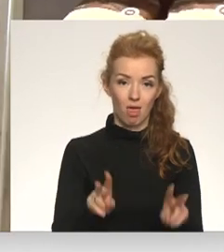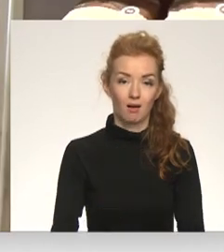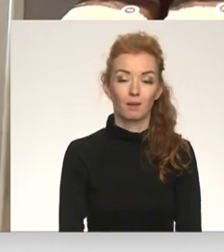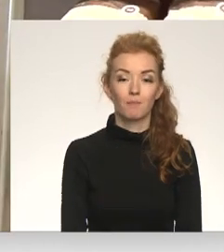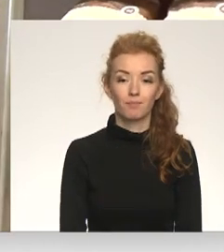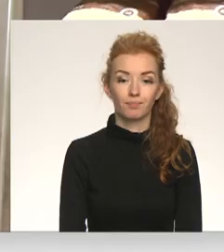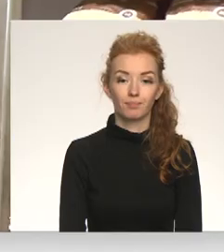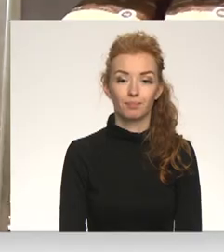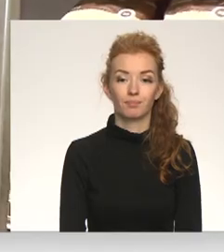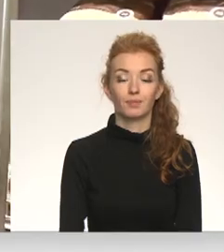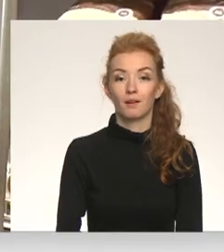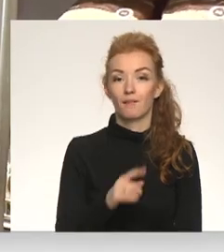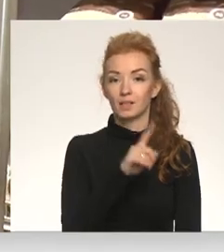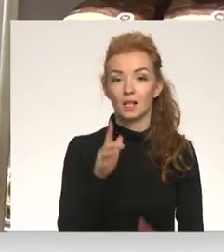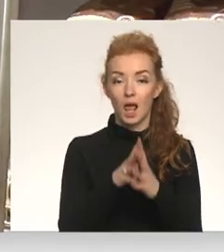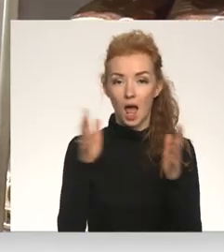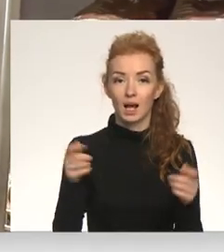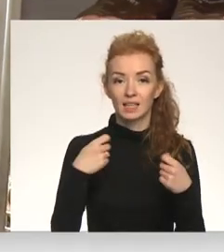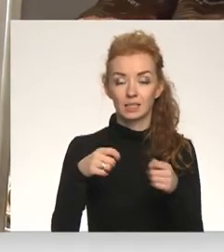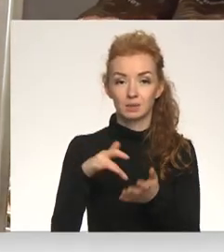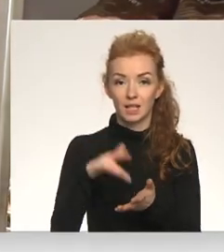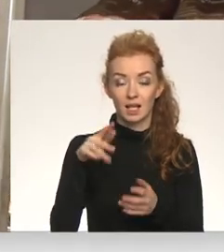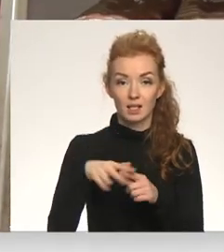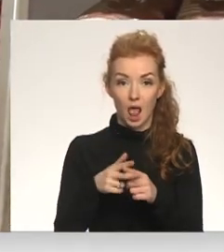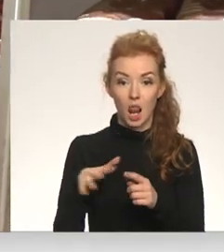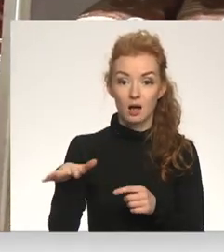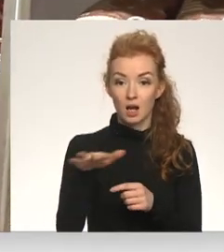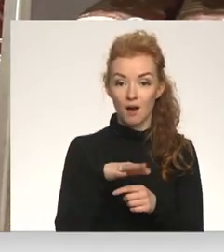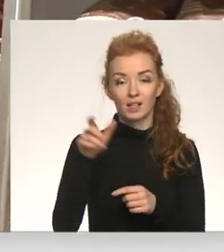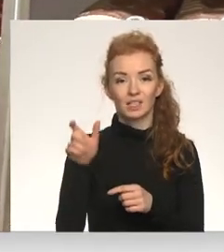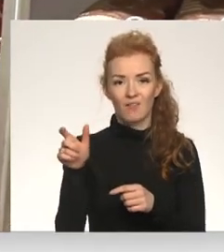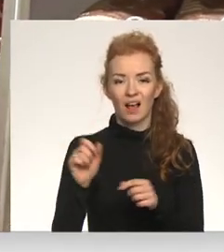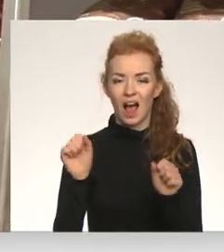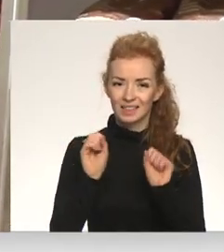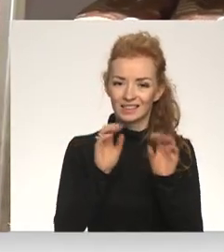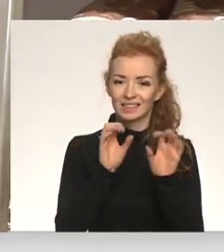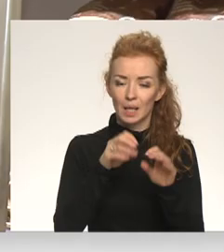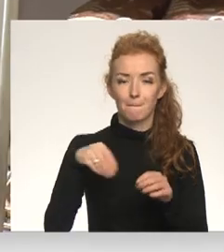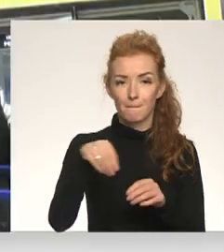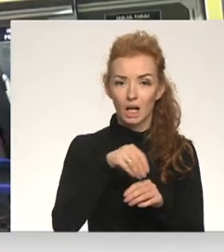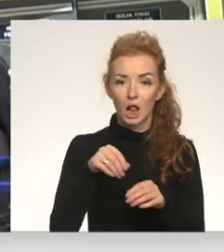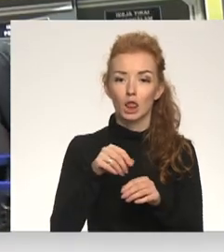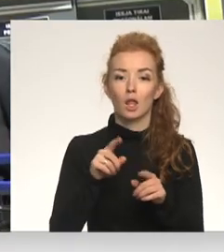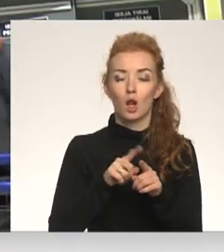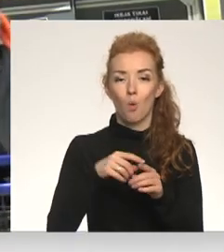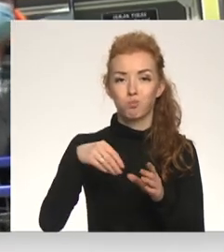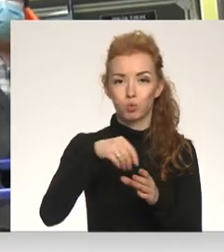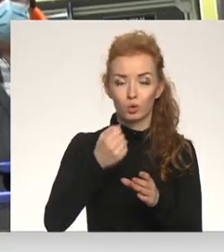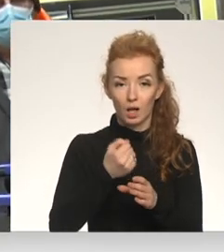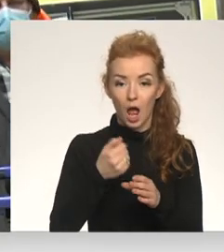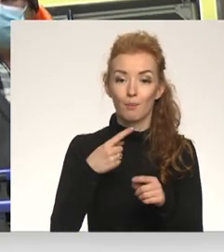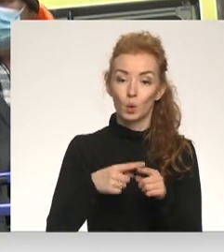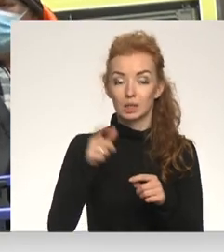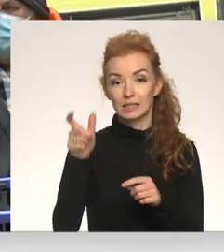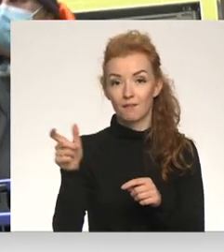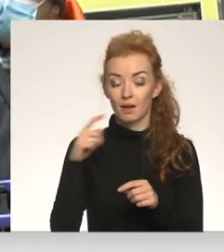Vienā no lielākiem ticniecības centriem Jaukavā veikalu darbinieks teica papildināt miltu un putrājumu krājumus plauktā. Uzzinātie pirds